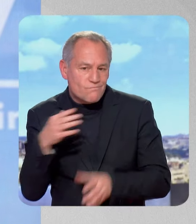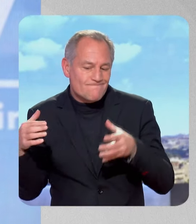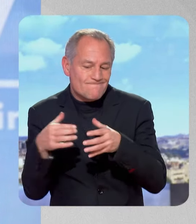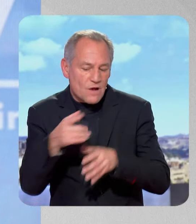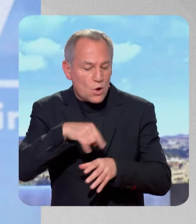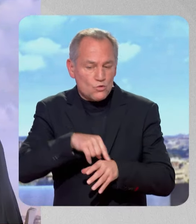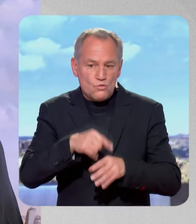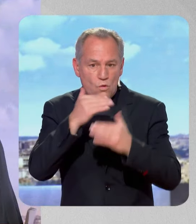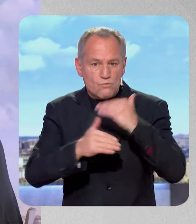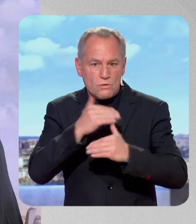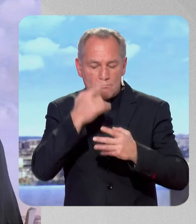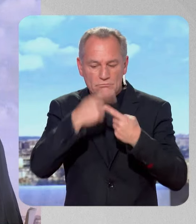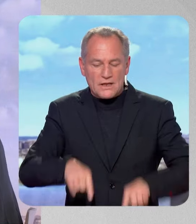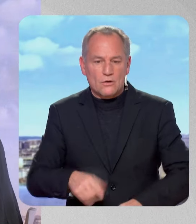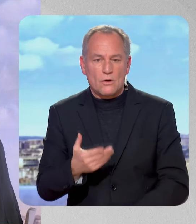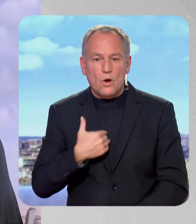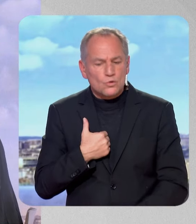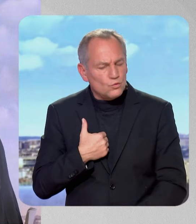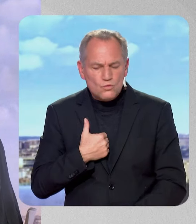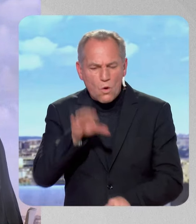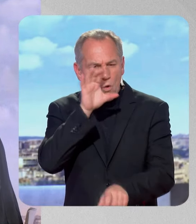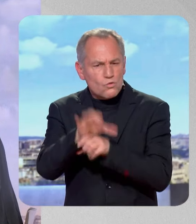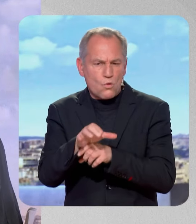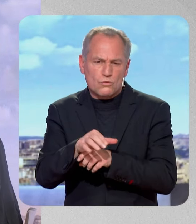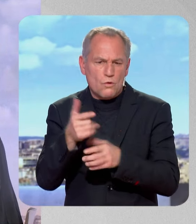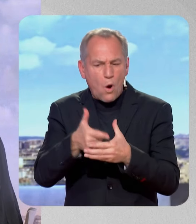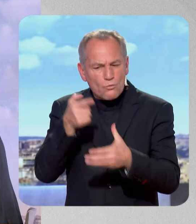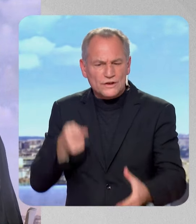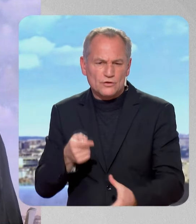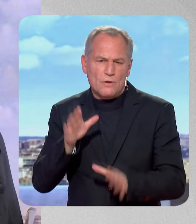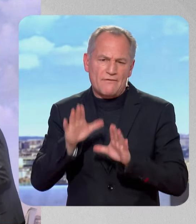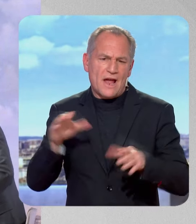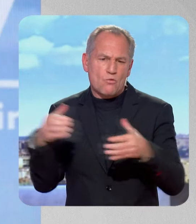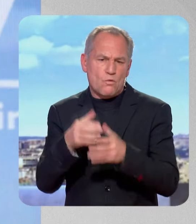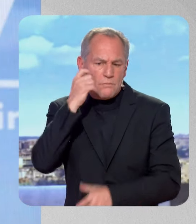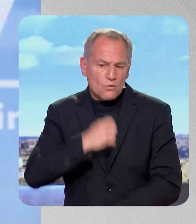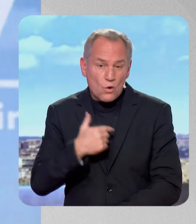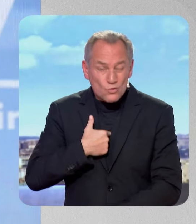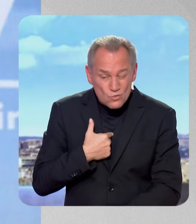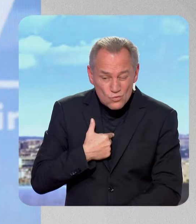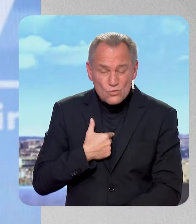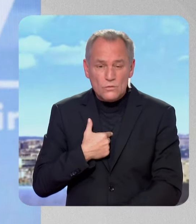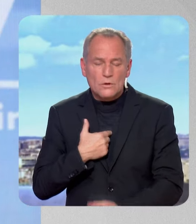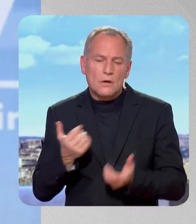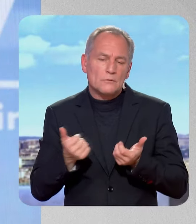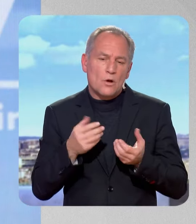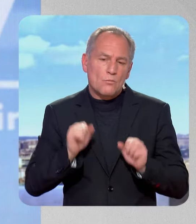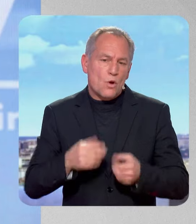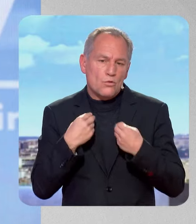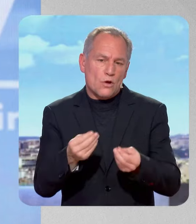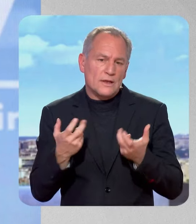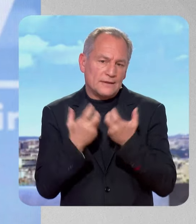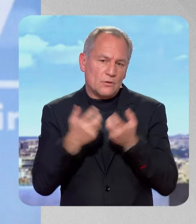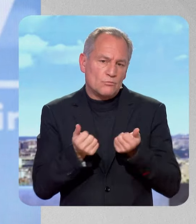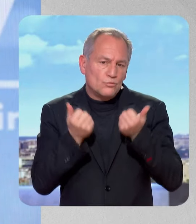sur lequel nous avons été élus. Nous sommes résolument dans l'opposition à la Macronie. Et quel compromis y aurait-il à trouver ? Je vous donne plusieurs exemples. Nous sommes